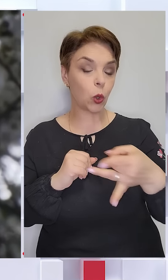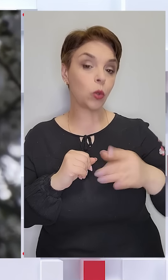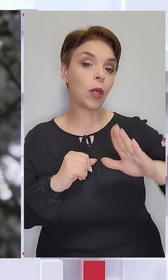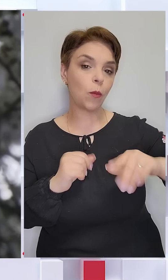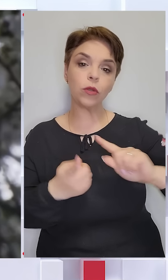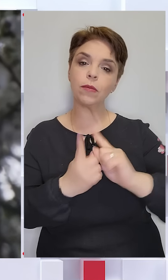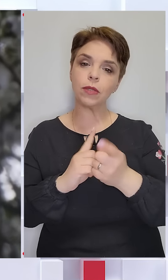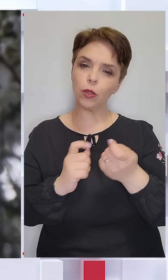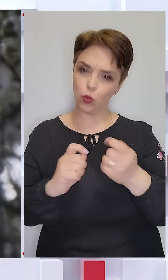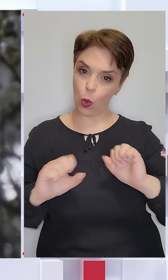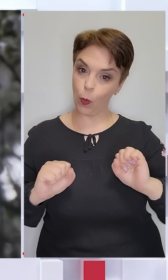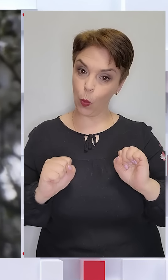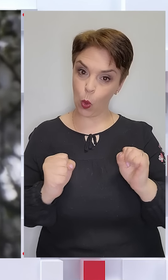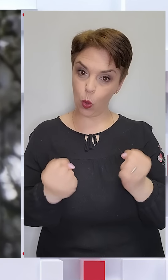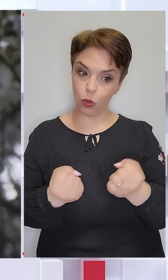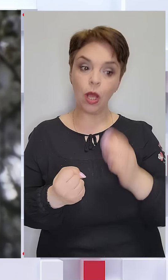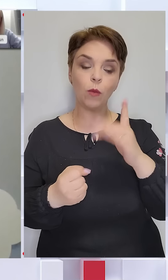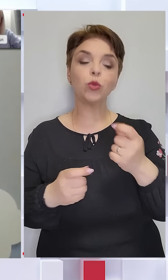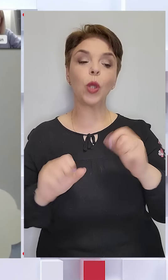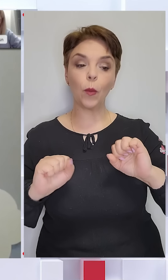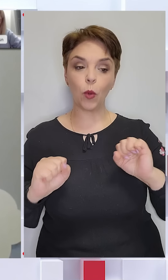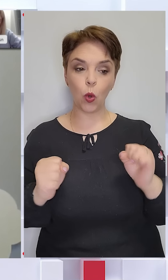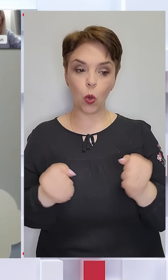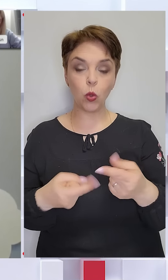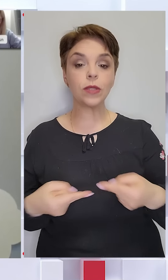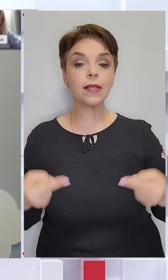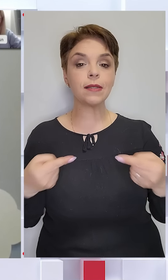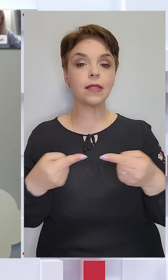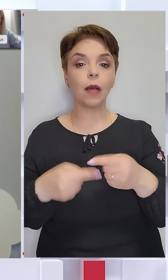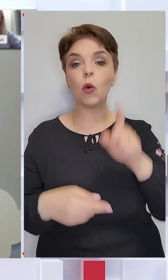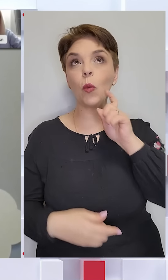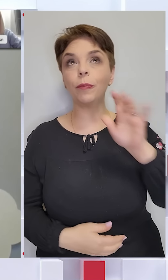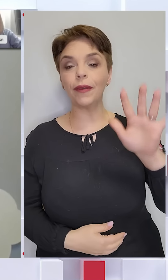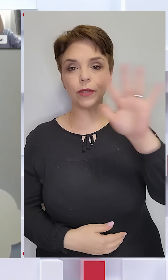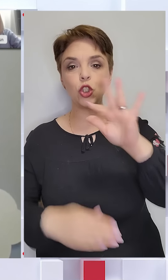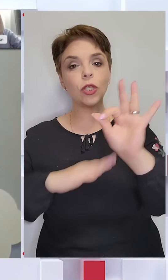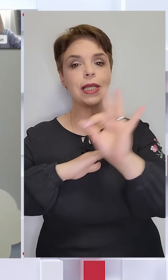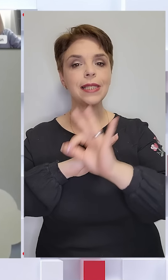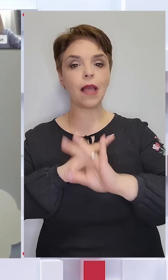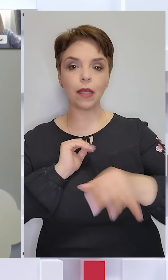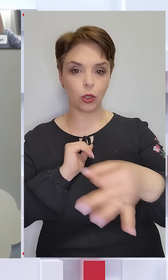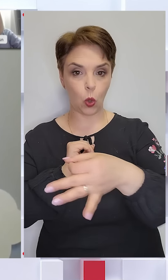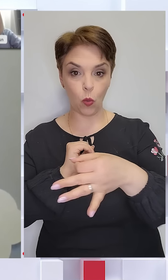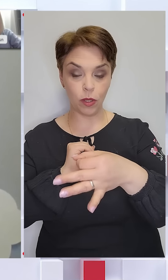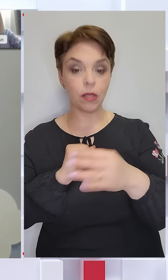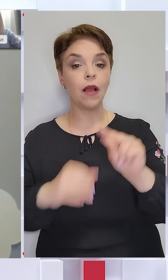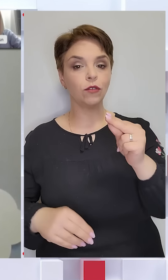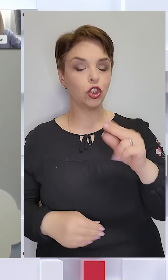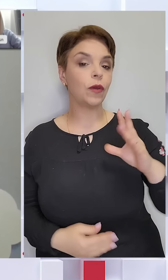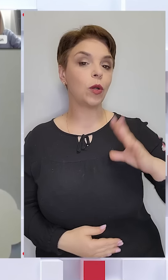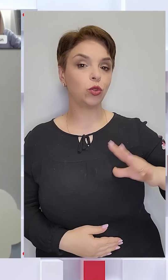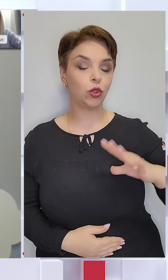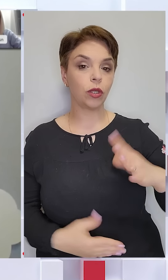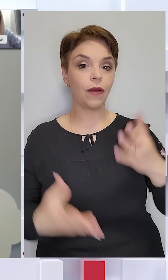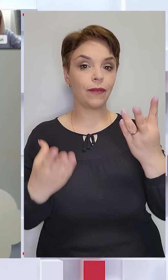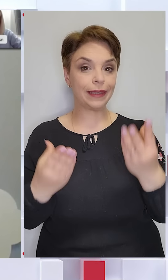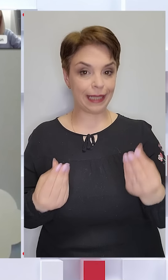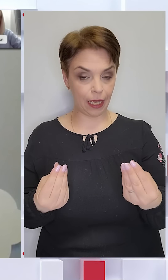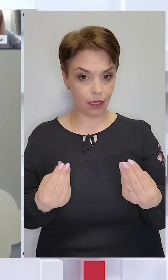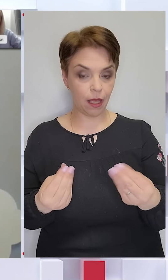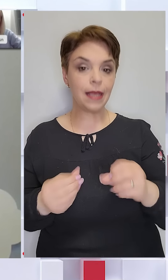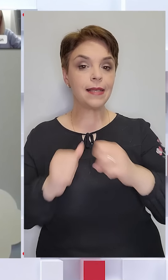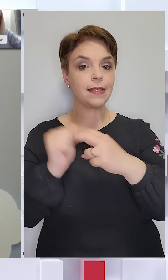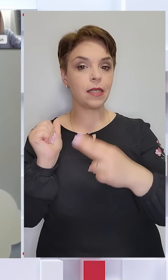потім стане прохолодніше. Буде прохолодніше саме у північних та західних областях. В четвер очікуємо в денні години